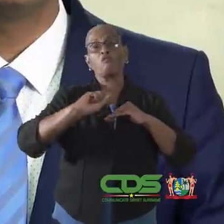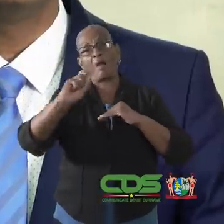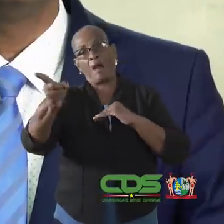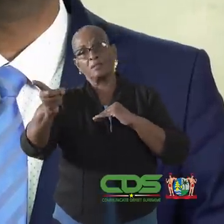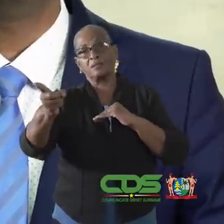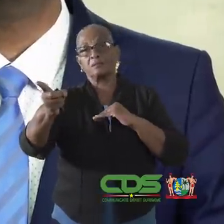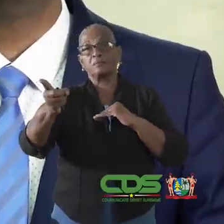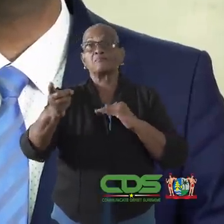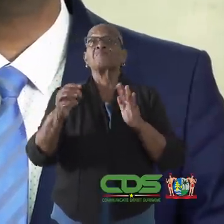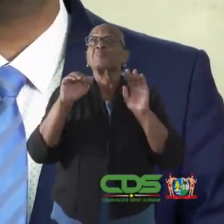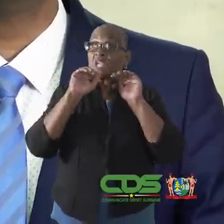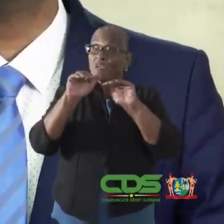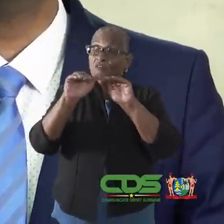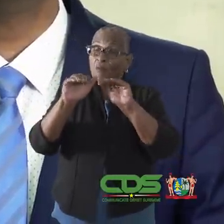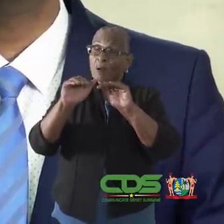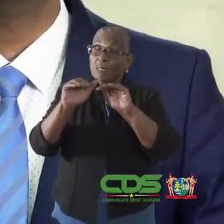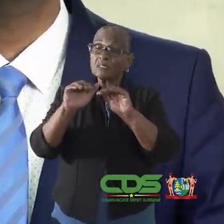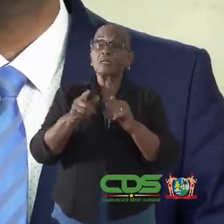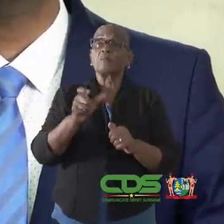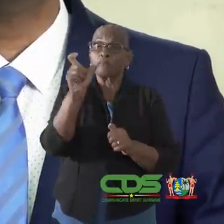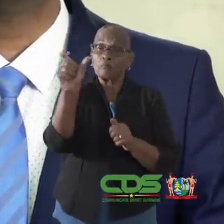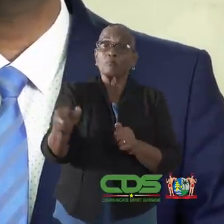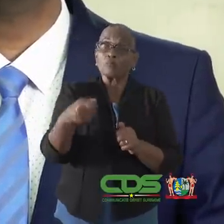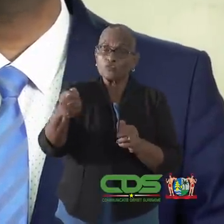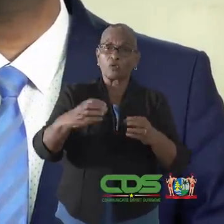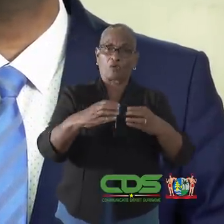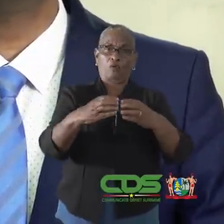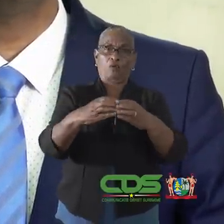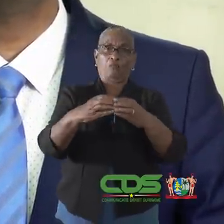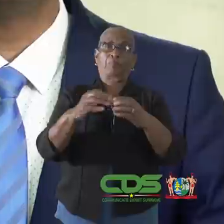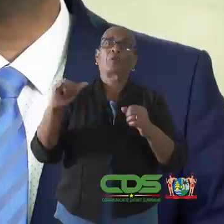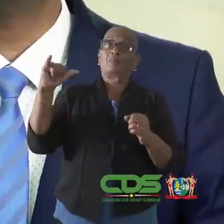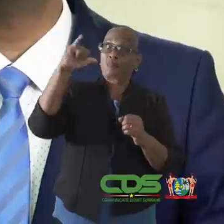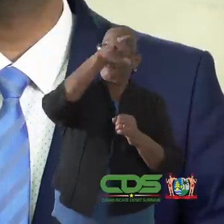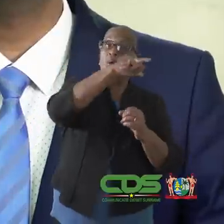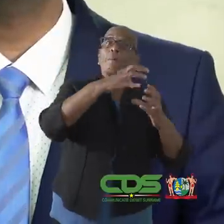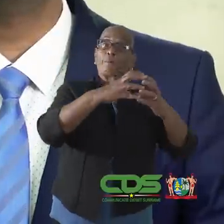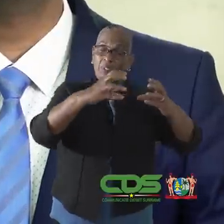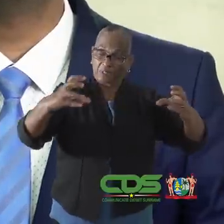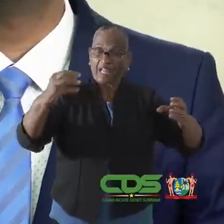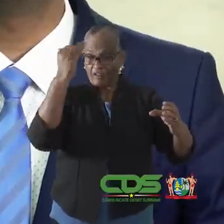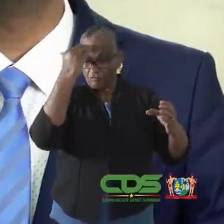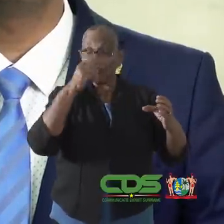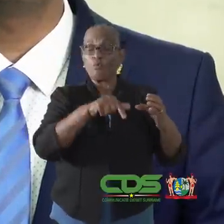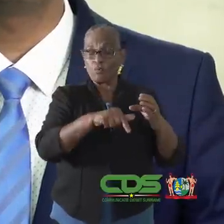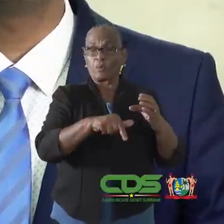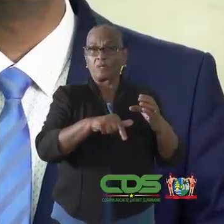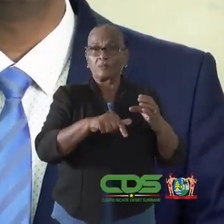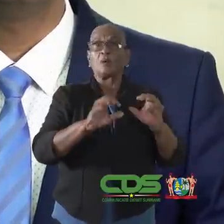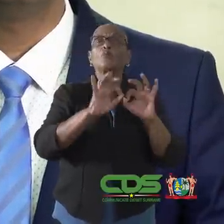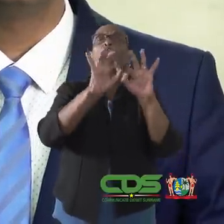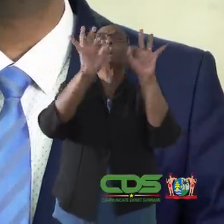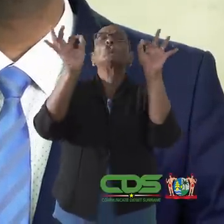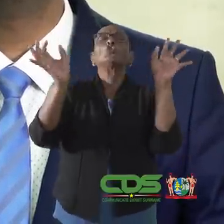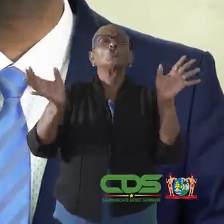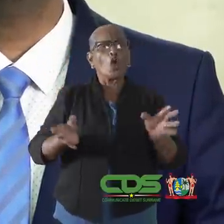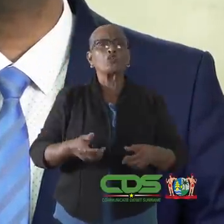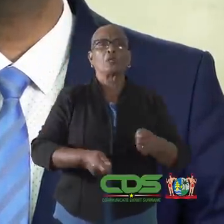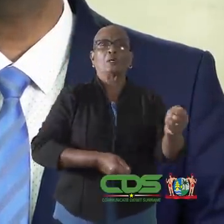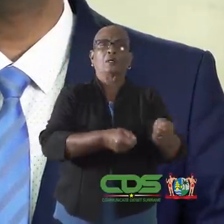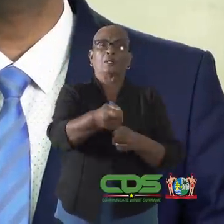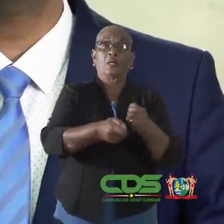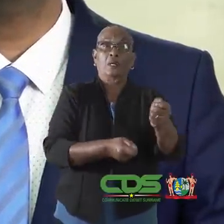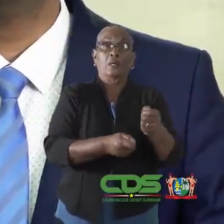De detailinformatie wordt verstrekt aan de desbetreffende actoren in de luchtvaartsector. Het mag